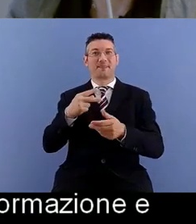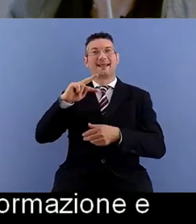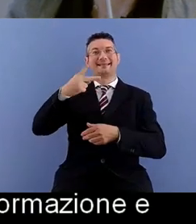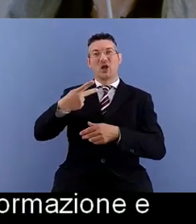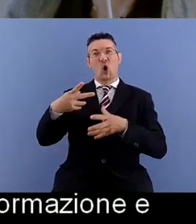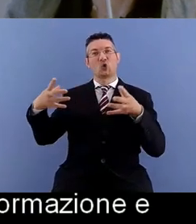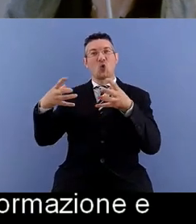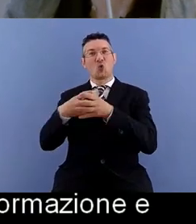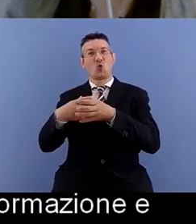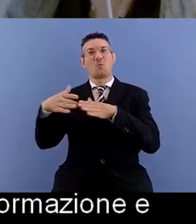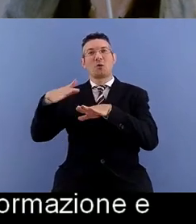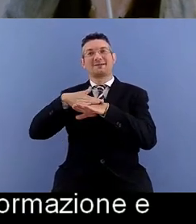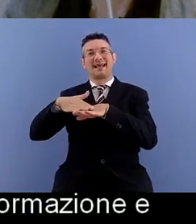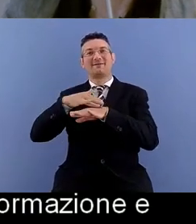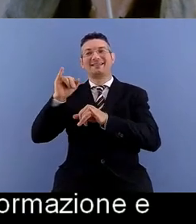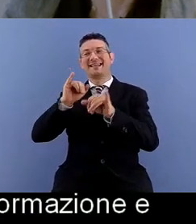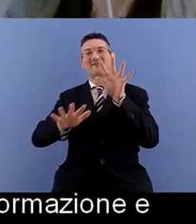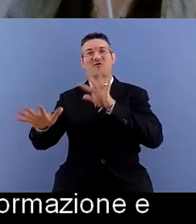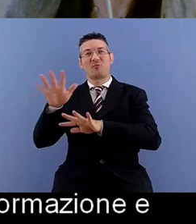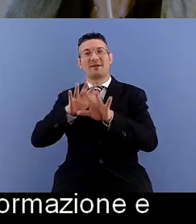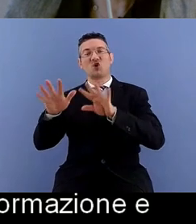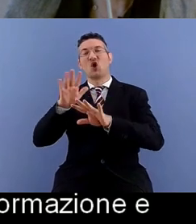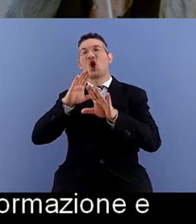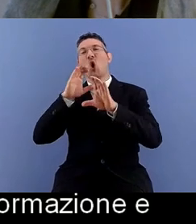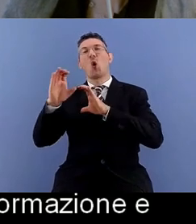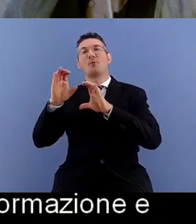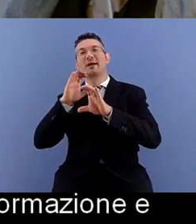in quanto design della comunicazione